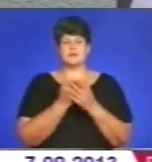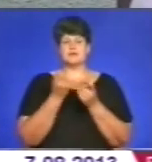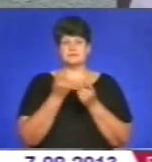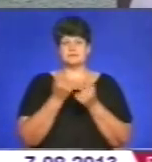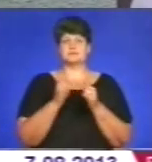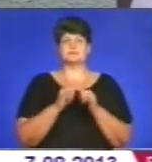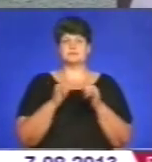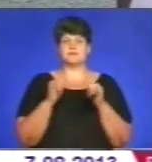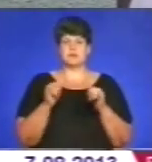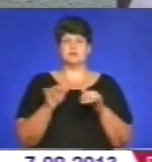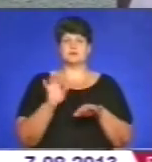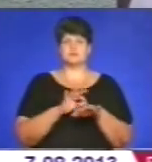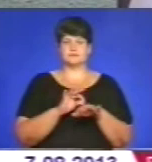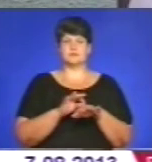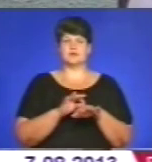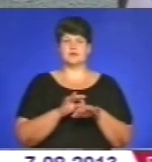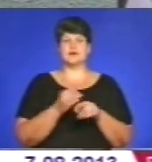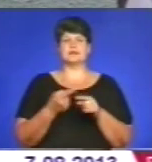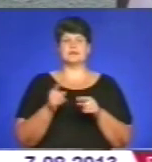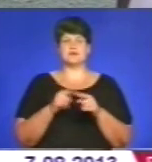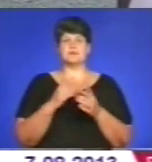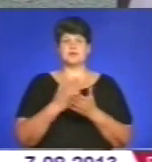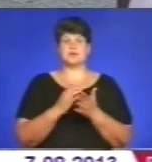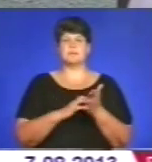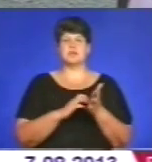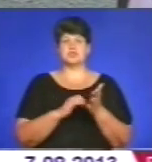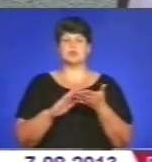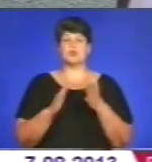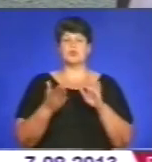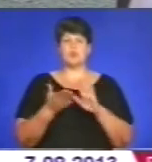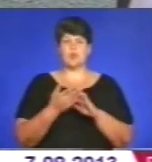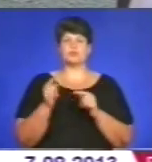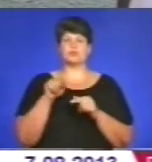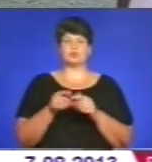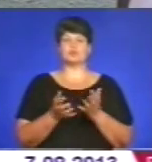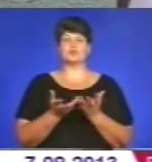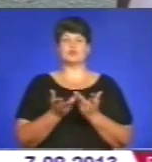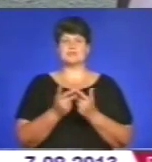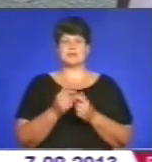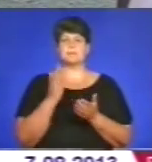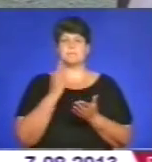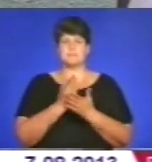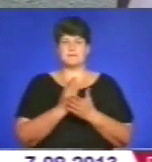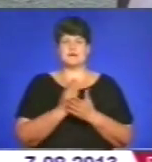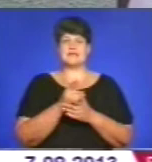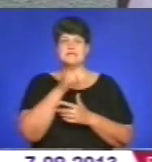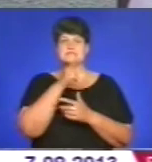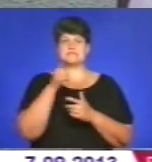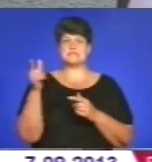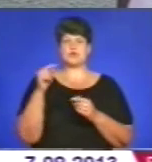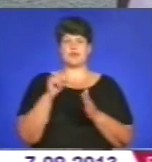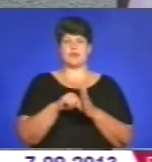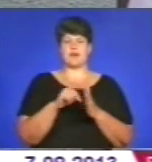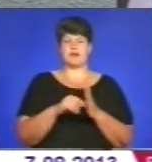потерпілих, але там є певні причини і умови, тому числі, які мають так званий сезонний характер.